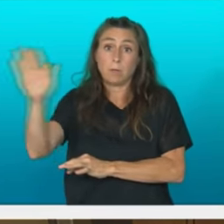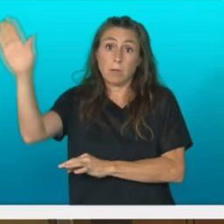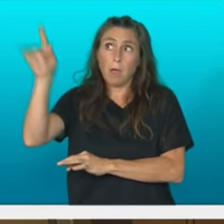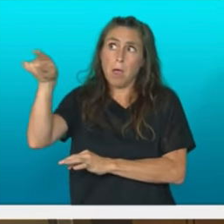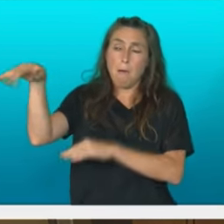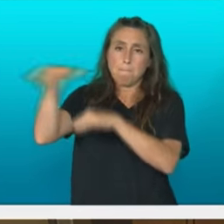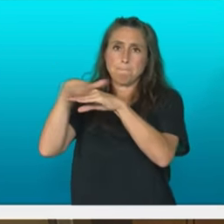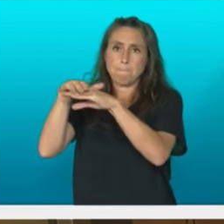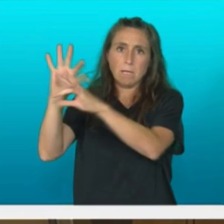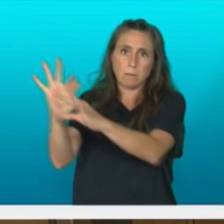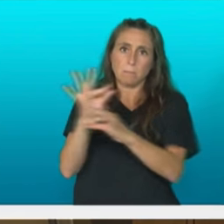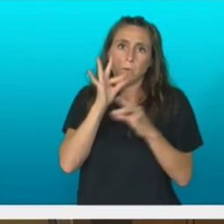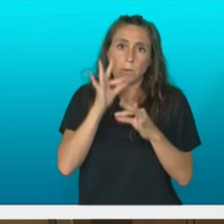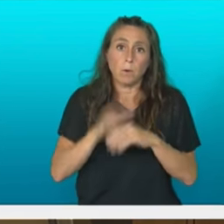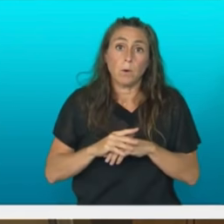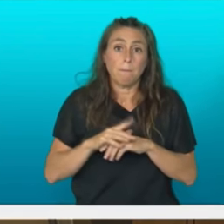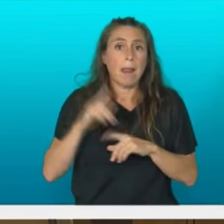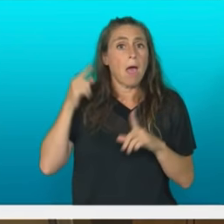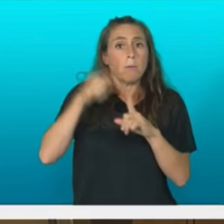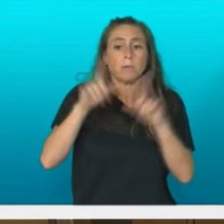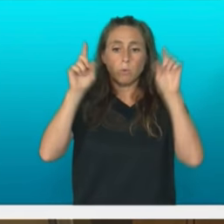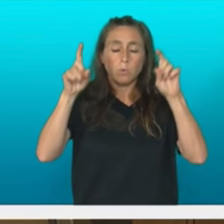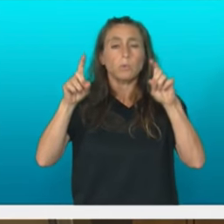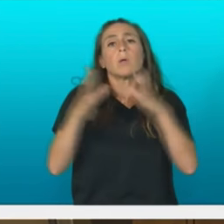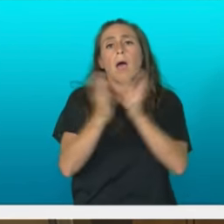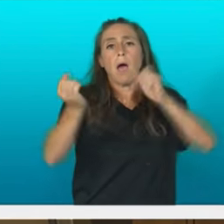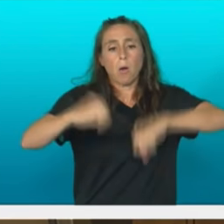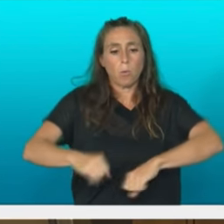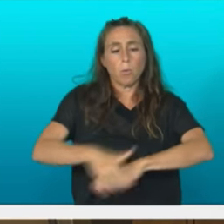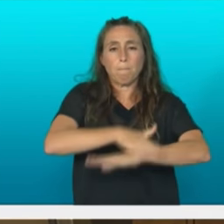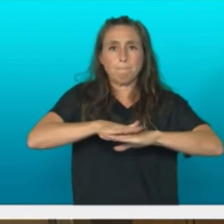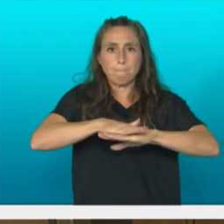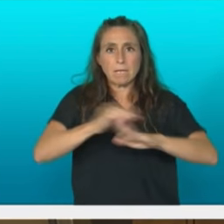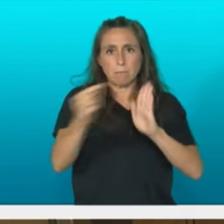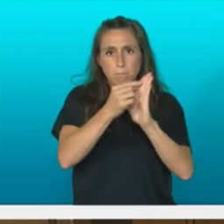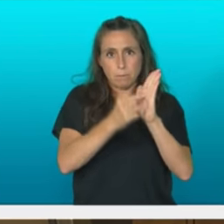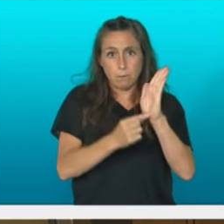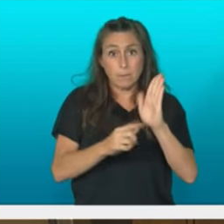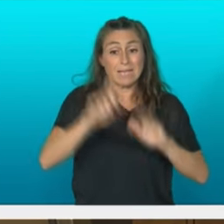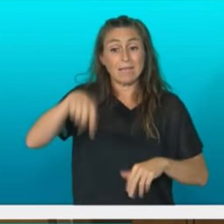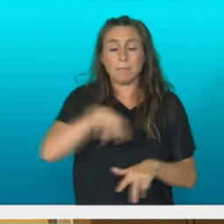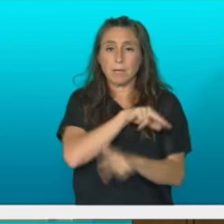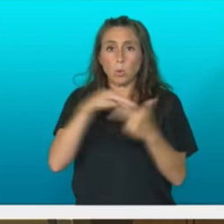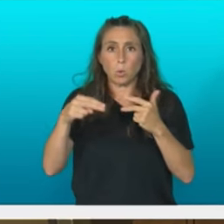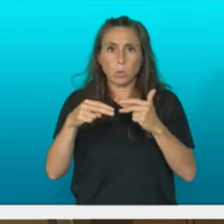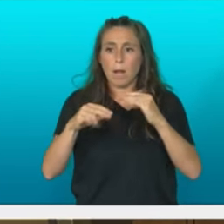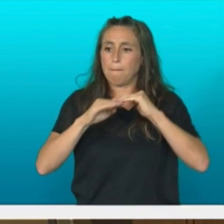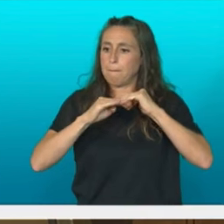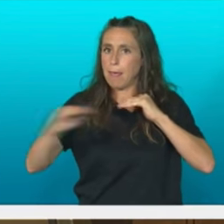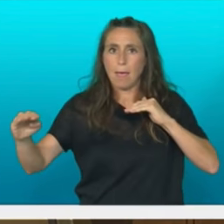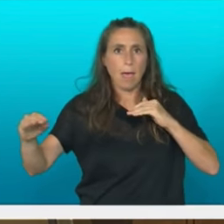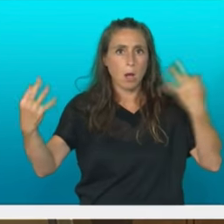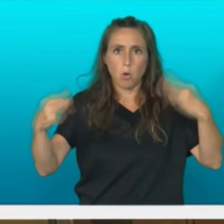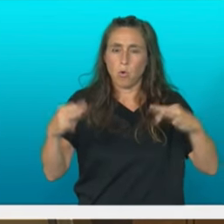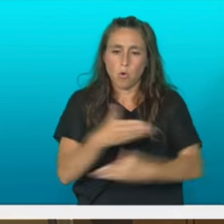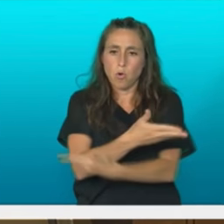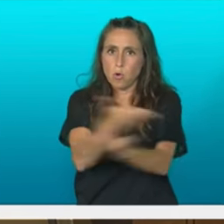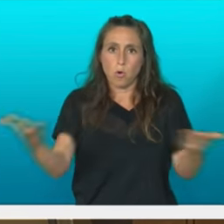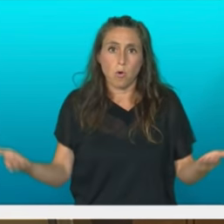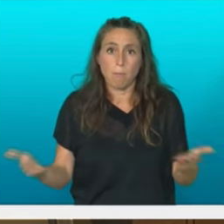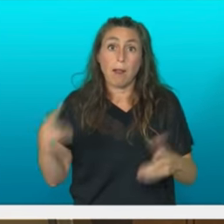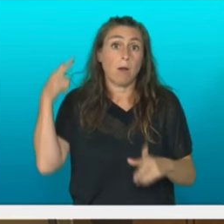baten onarriak jarriko dituena Ezkuntza akordio zabala eta Euskararen erabateko normalizazioa gizarte Euskaldun